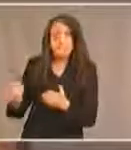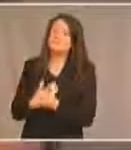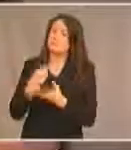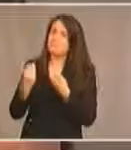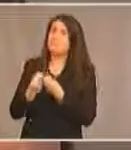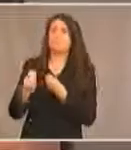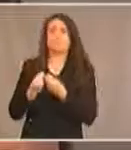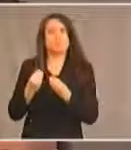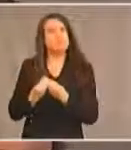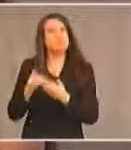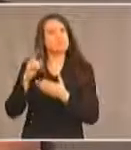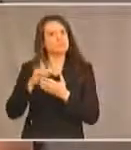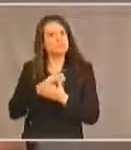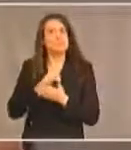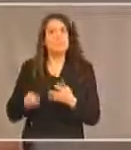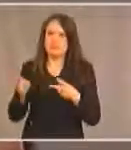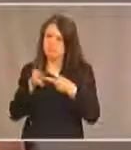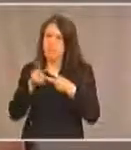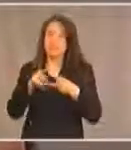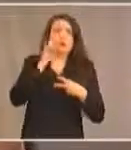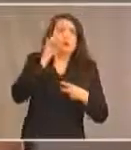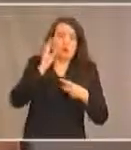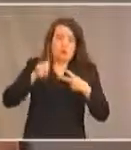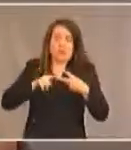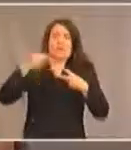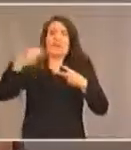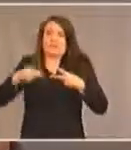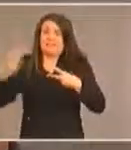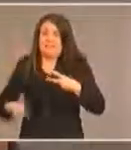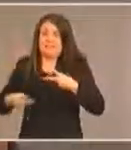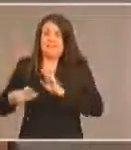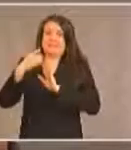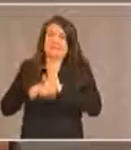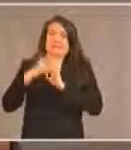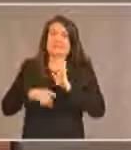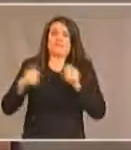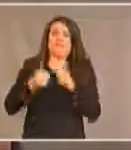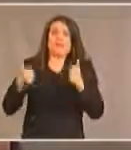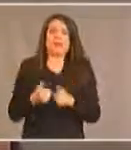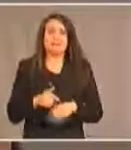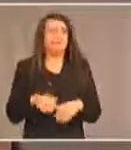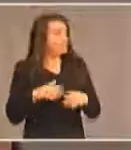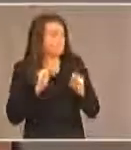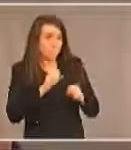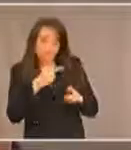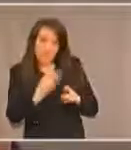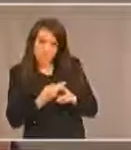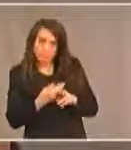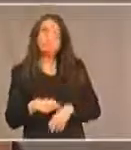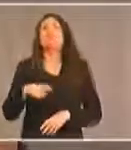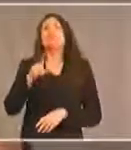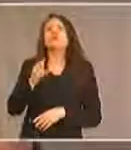discrimination sur ces deux plans. Une question pour Dorine. Ah, pouvez-vous répéter la question? Alors Louise demande si la loi